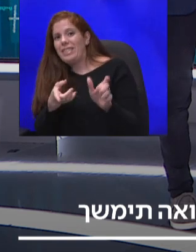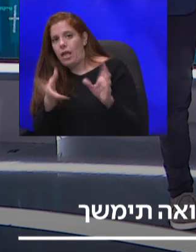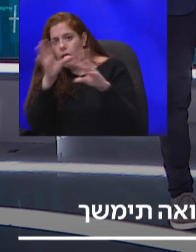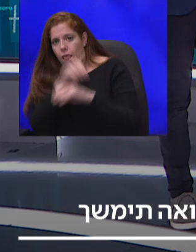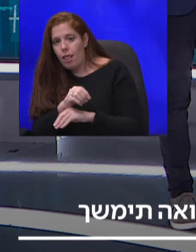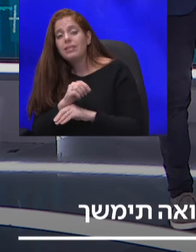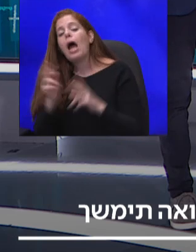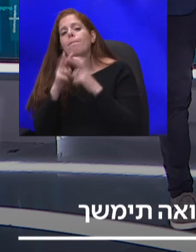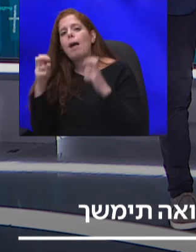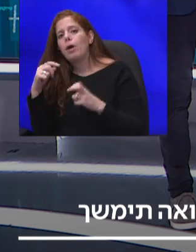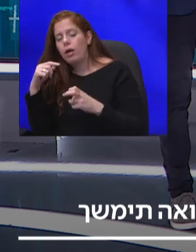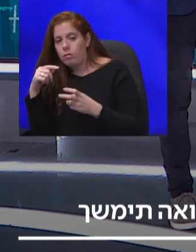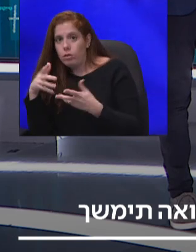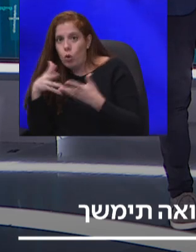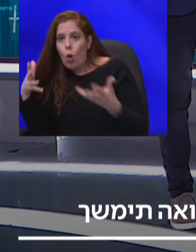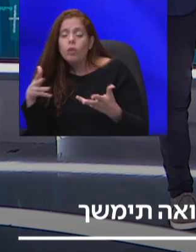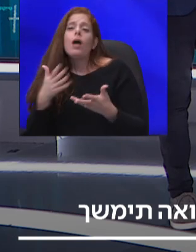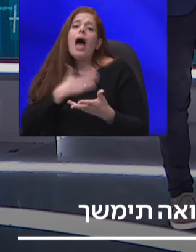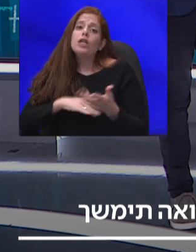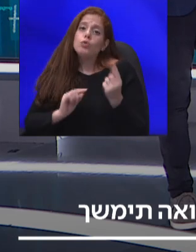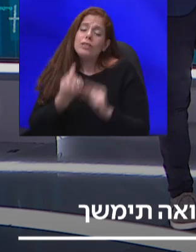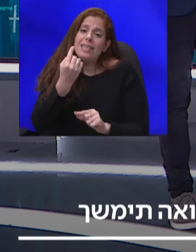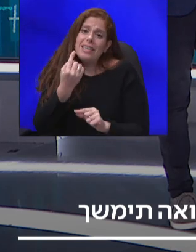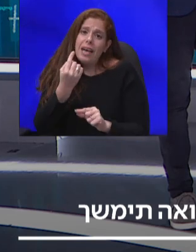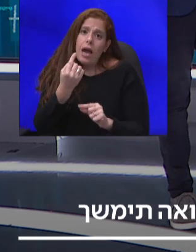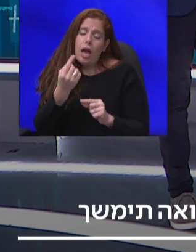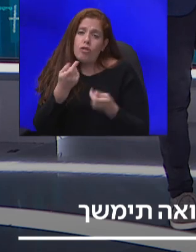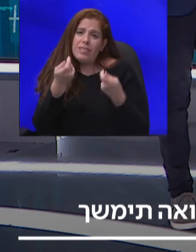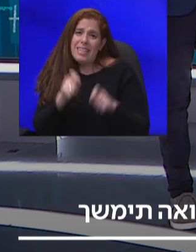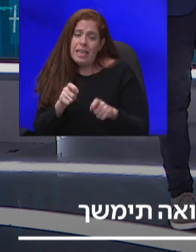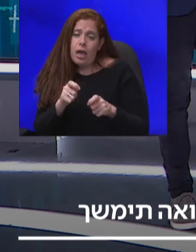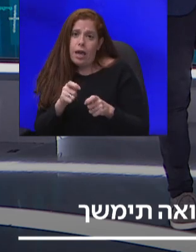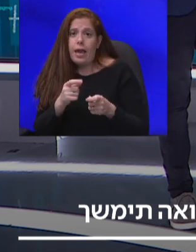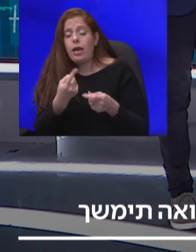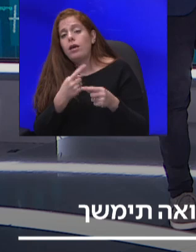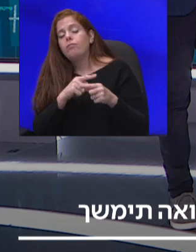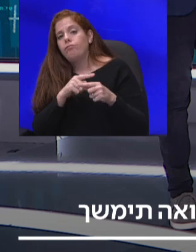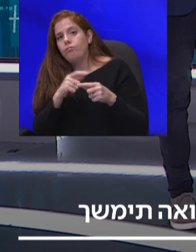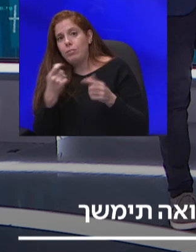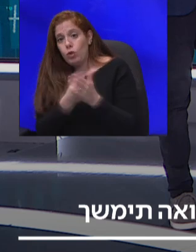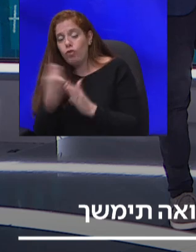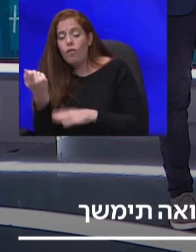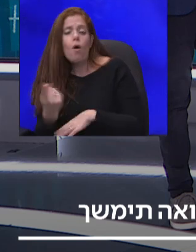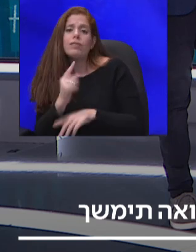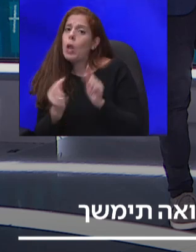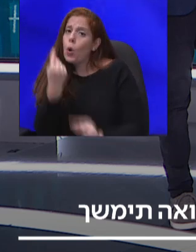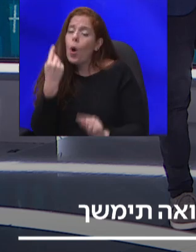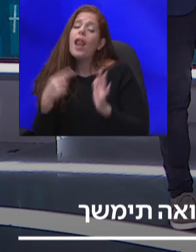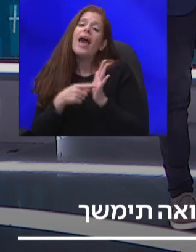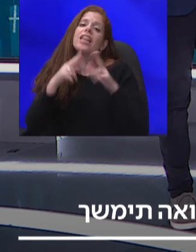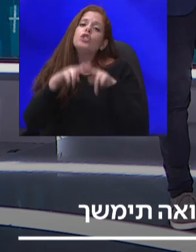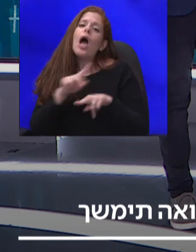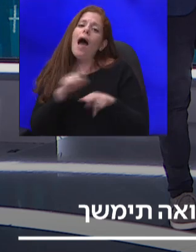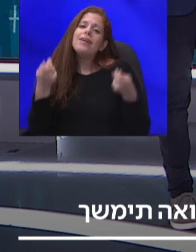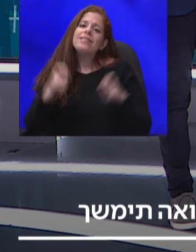המדינה, לא קורה בכלל. ולכן נשארנו עם צעד אחד רוחבי, מה שמכונה צעד כלל ארצי, והוא הסגר. עכשיו תראה, הממשלה,